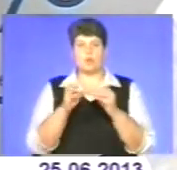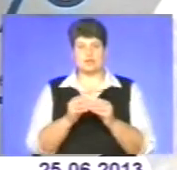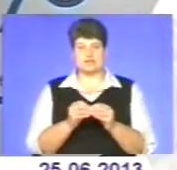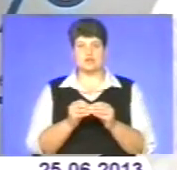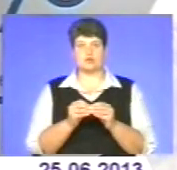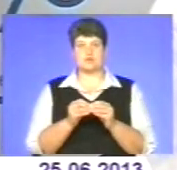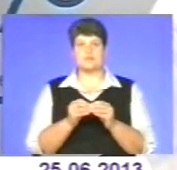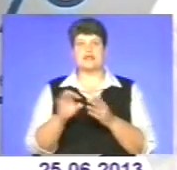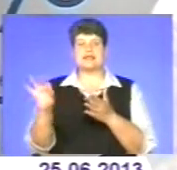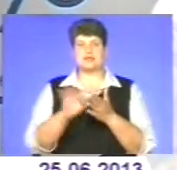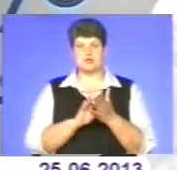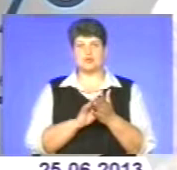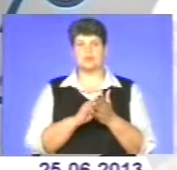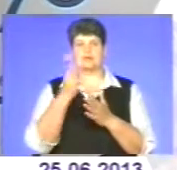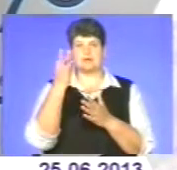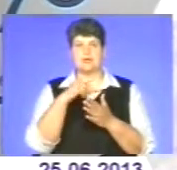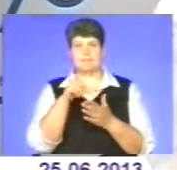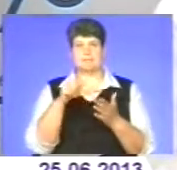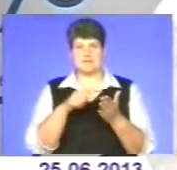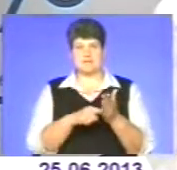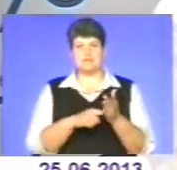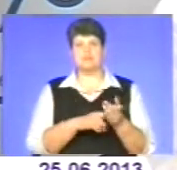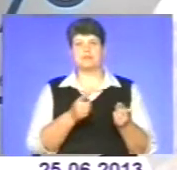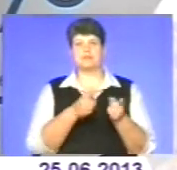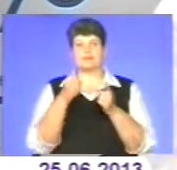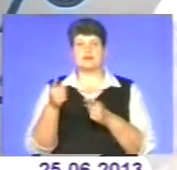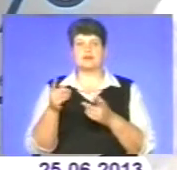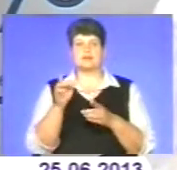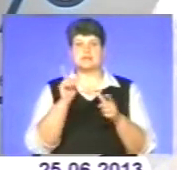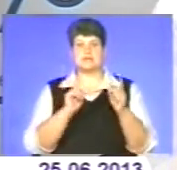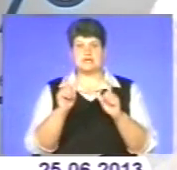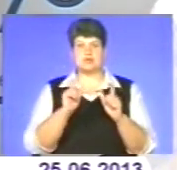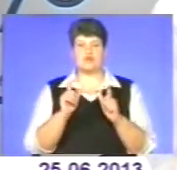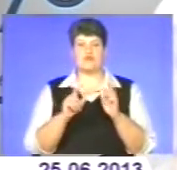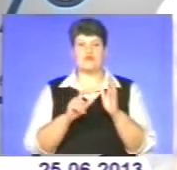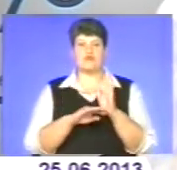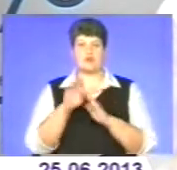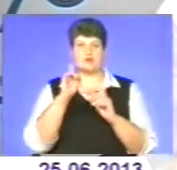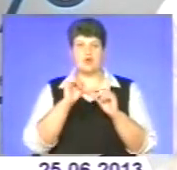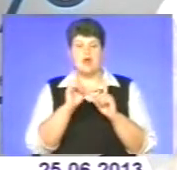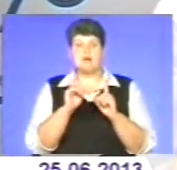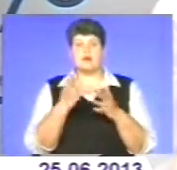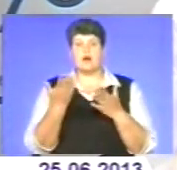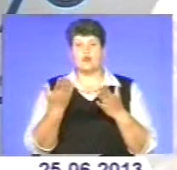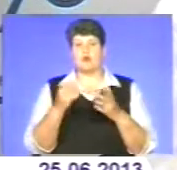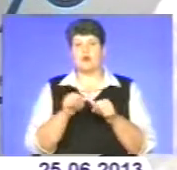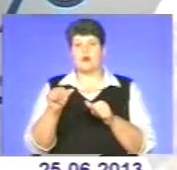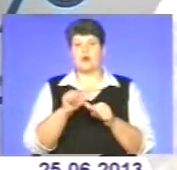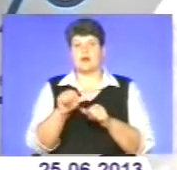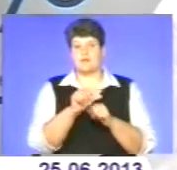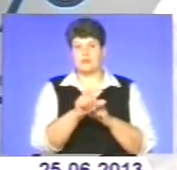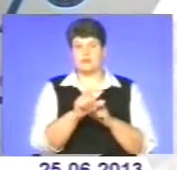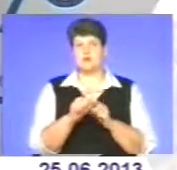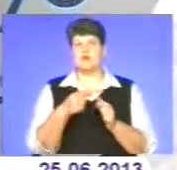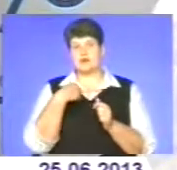пропонувати три міста одночасно виносити на сесію Верховної Ради, або виносити по кожному місту окремо. Відповідно, я був прихильник, щоб